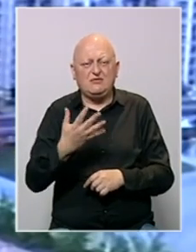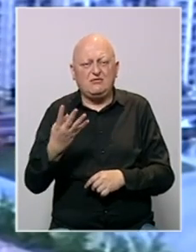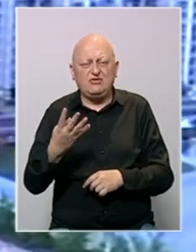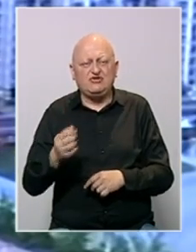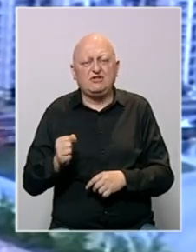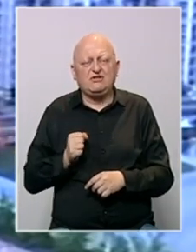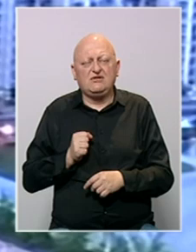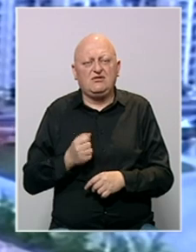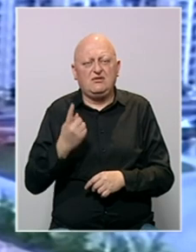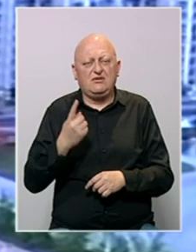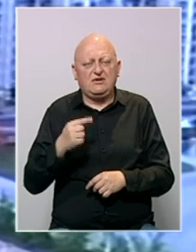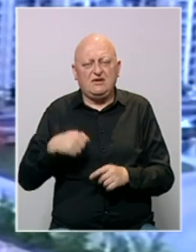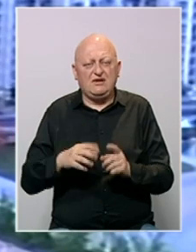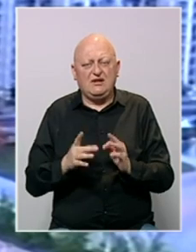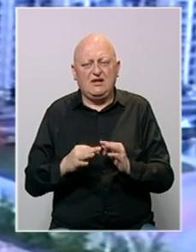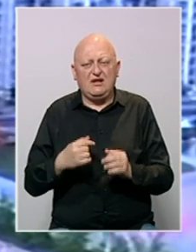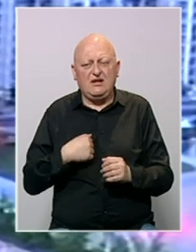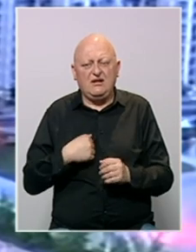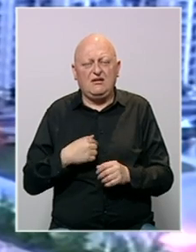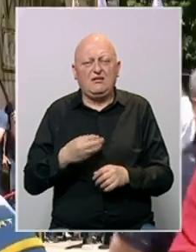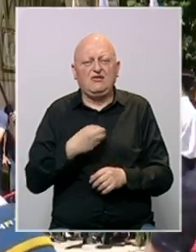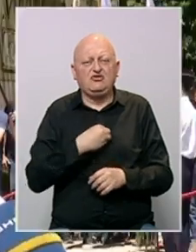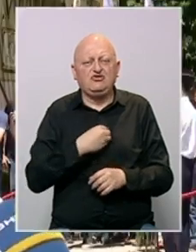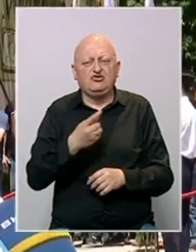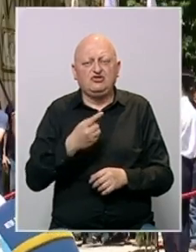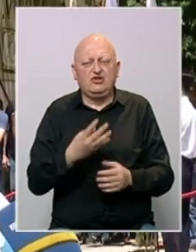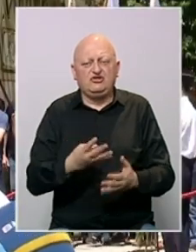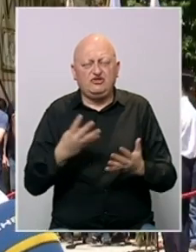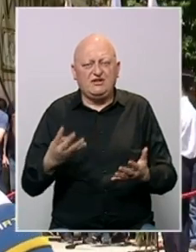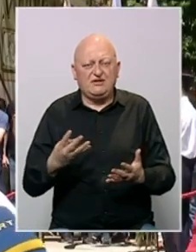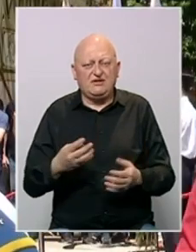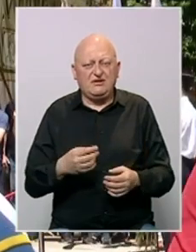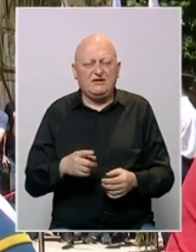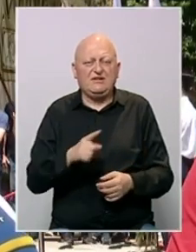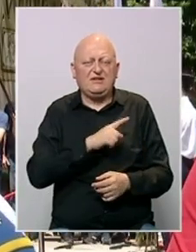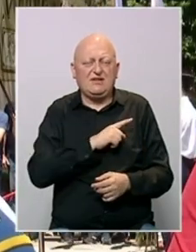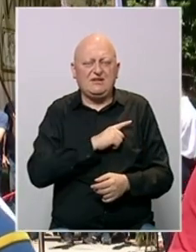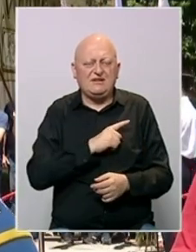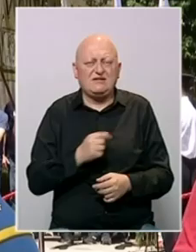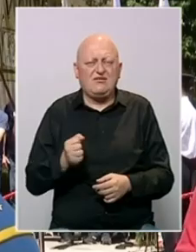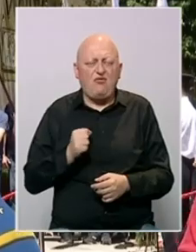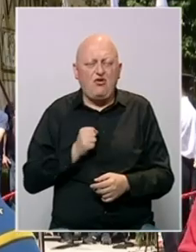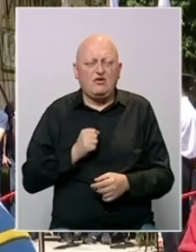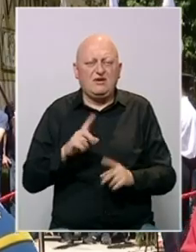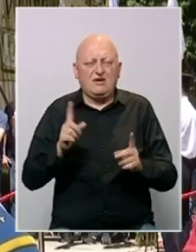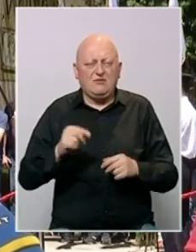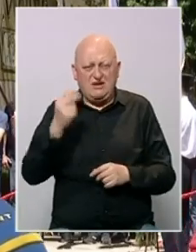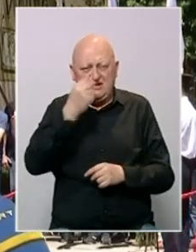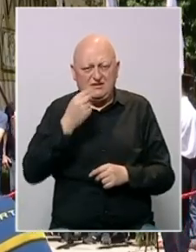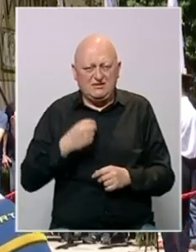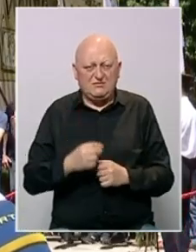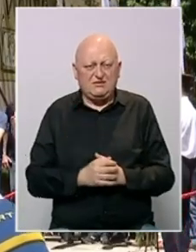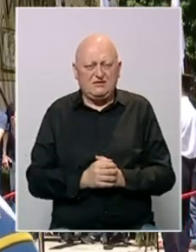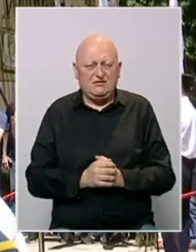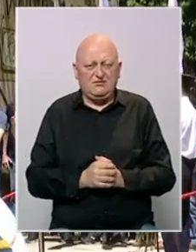vojnika JNOA. Meni je žao i ti 49 nastradalih vojnika Republike Srpske